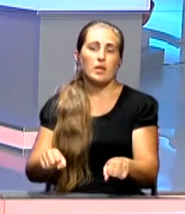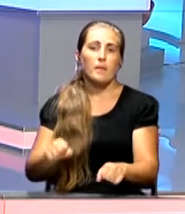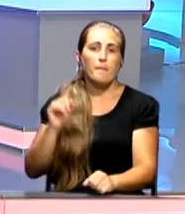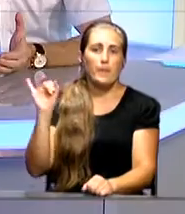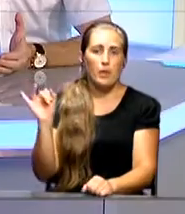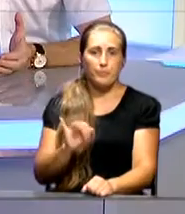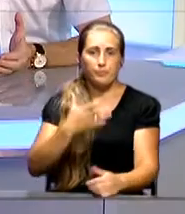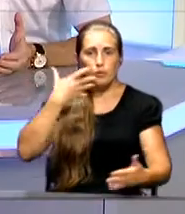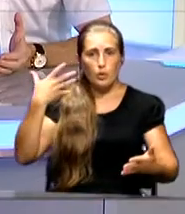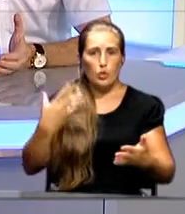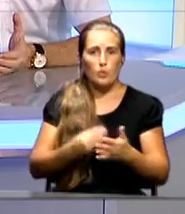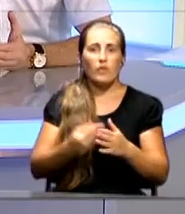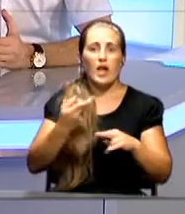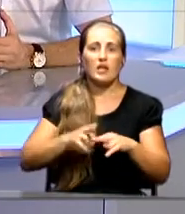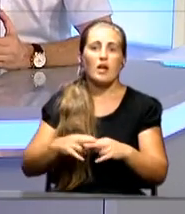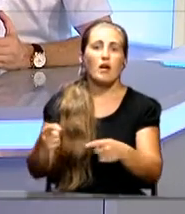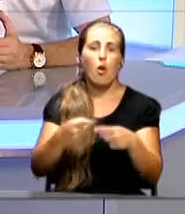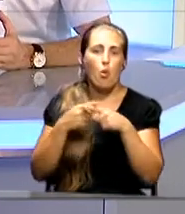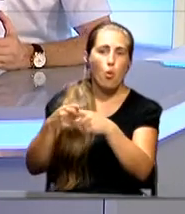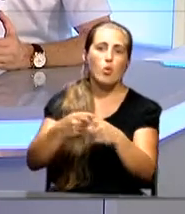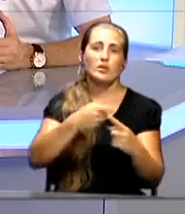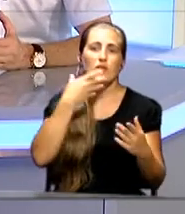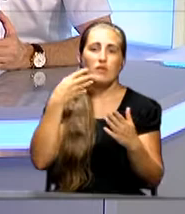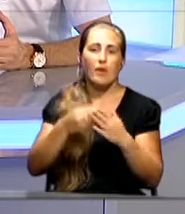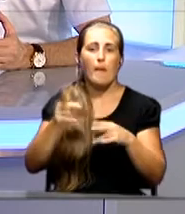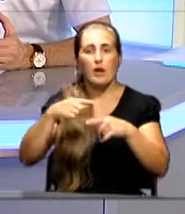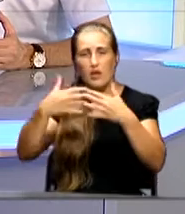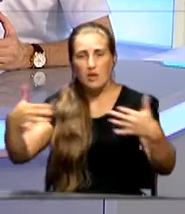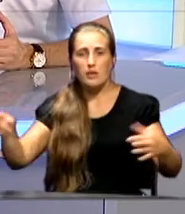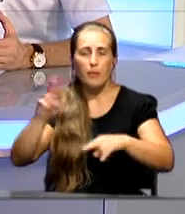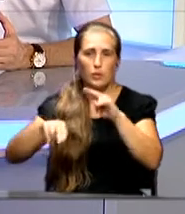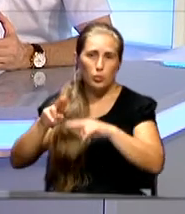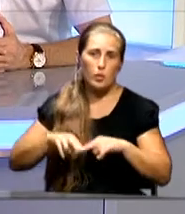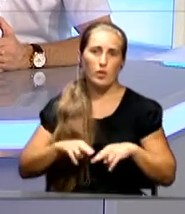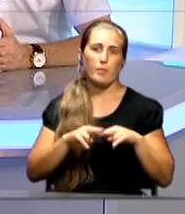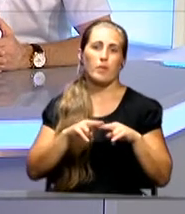собственником этого колхоза, со всеми имеющимися постройками, сооружениями,